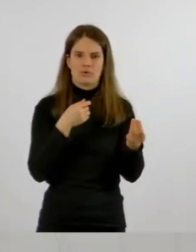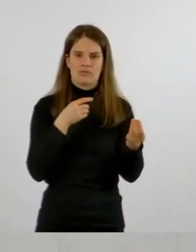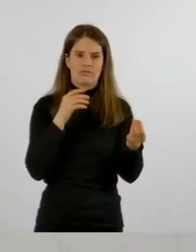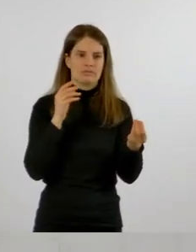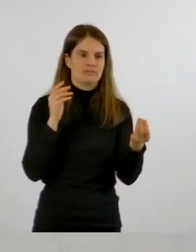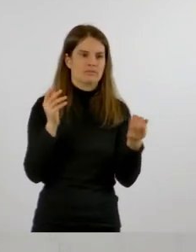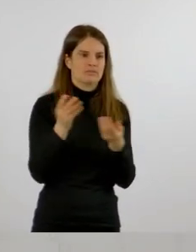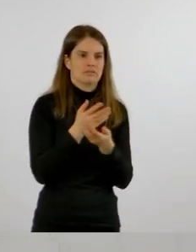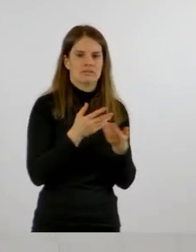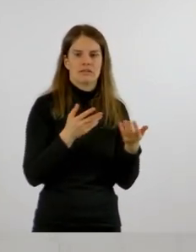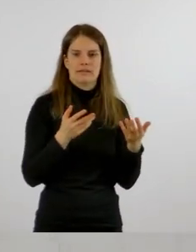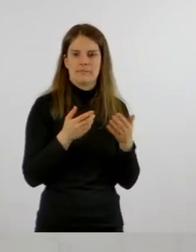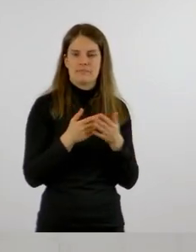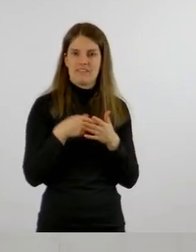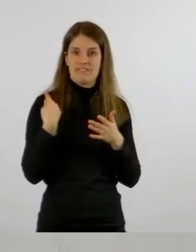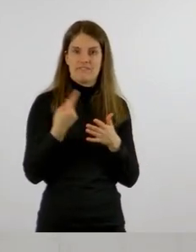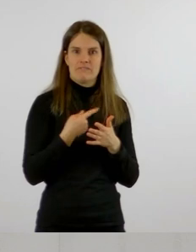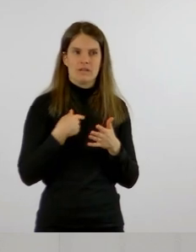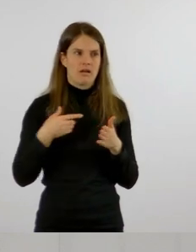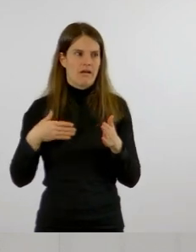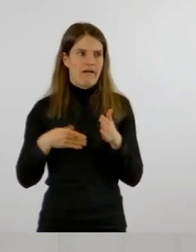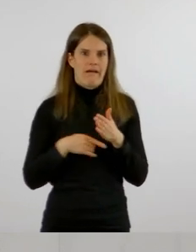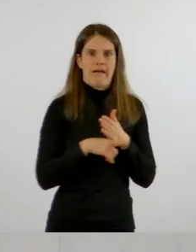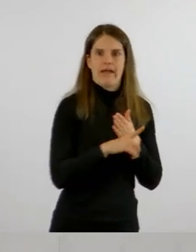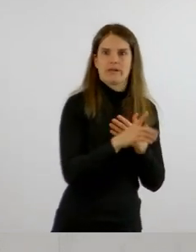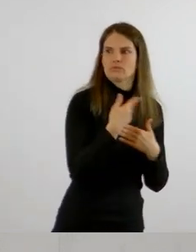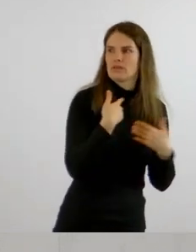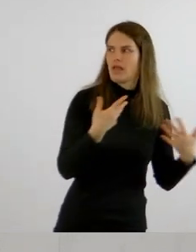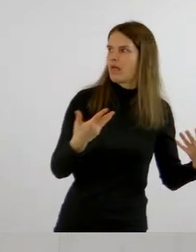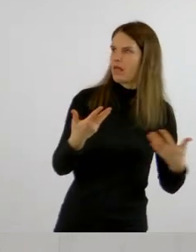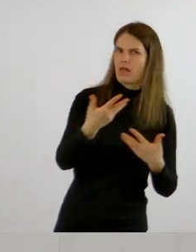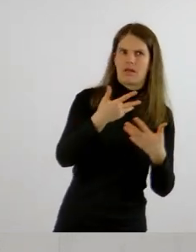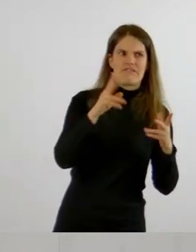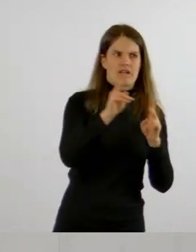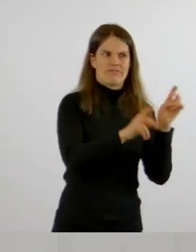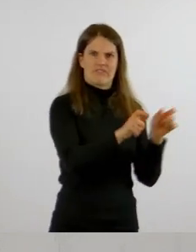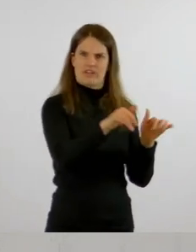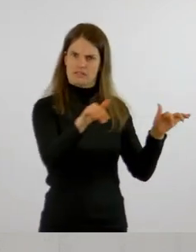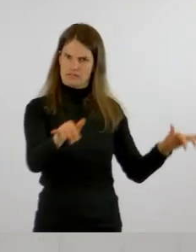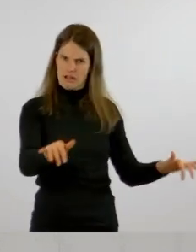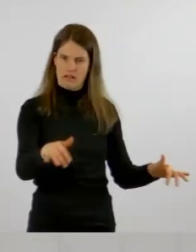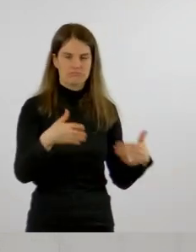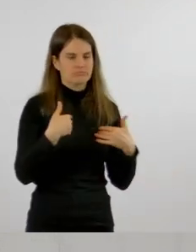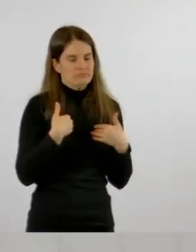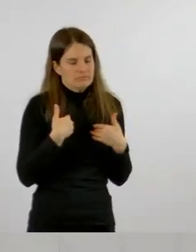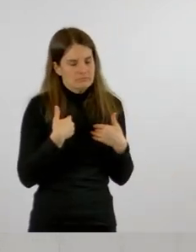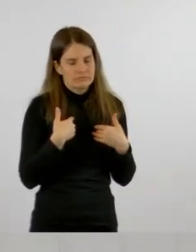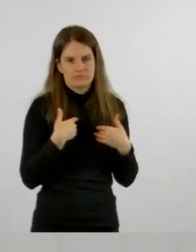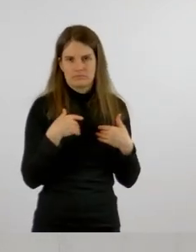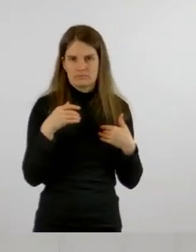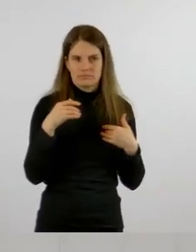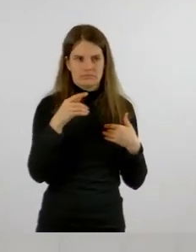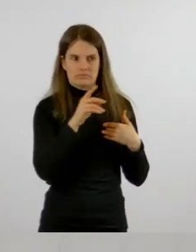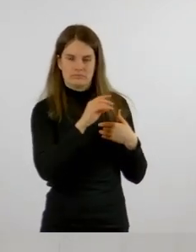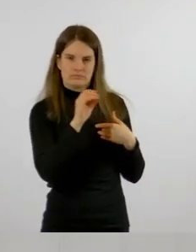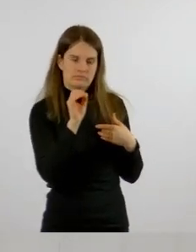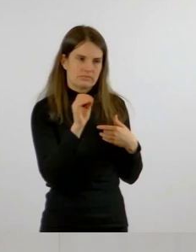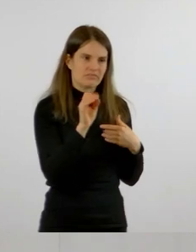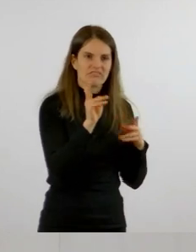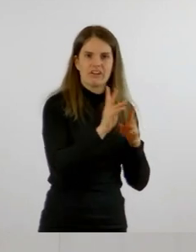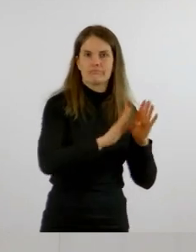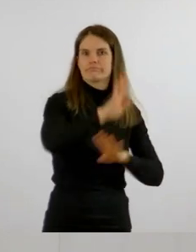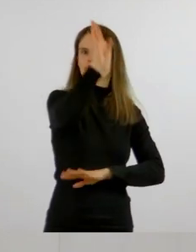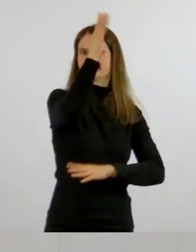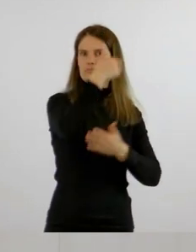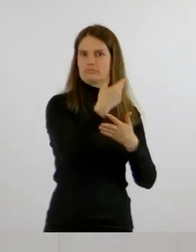in der wir nicht wissen, welche Personen und Menschen dort auch zur Sprache kommen, wie